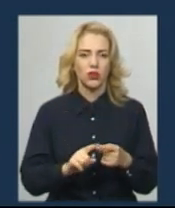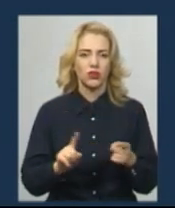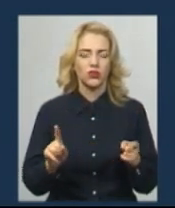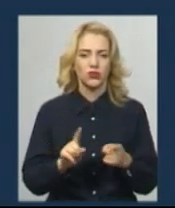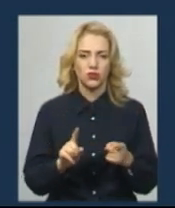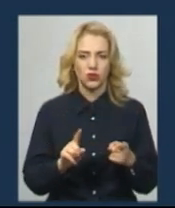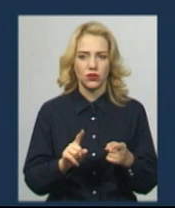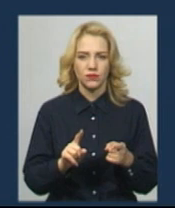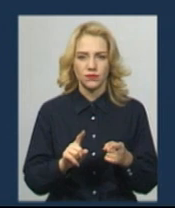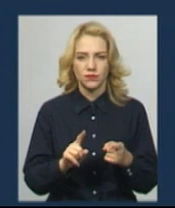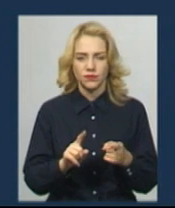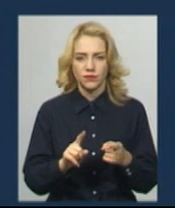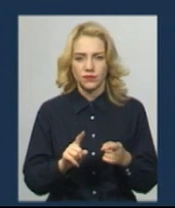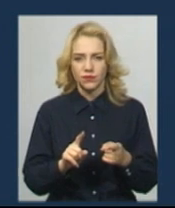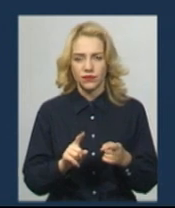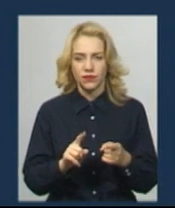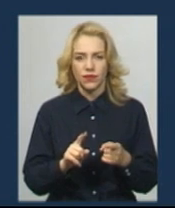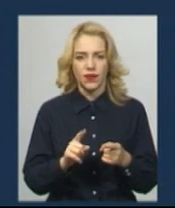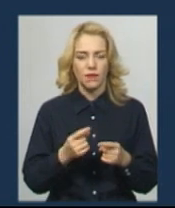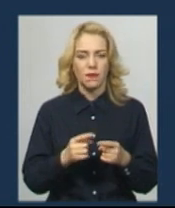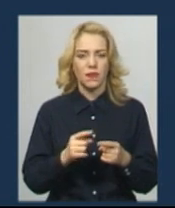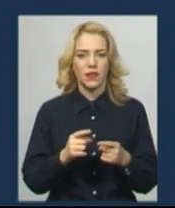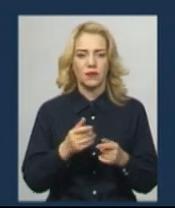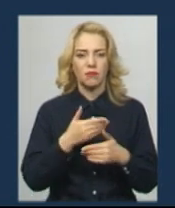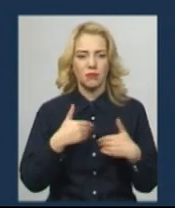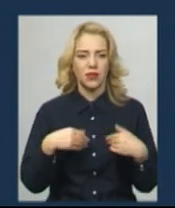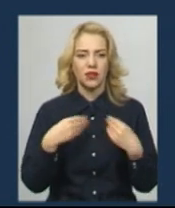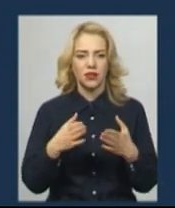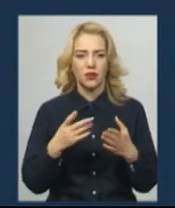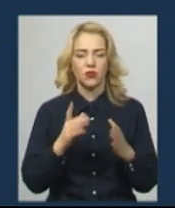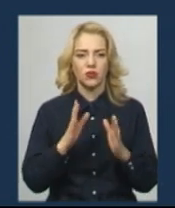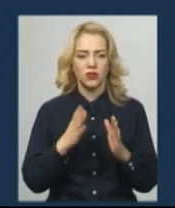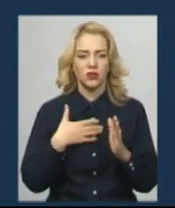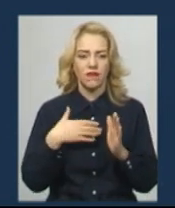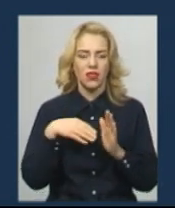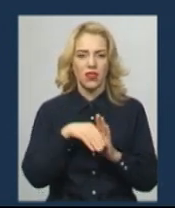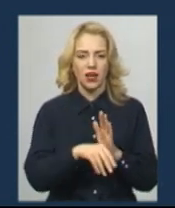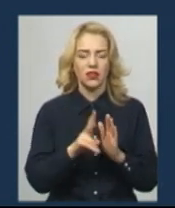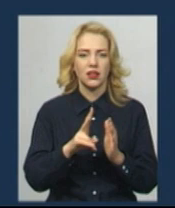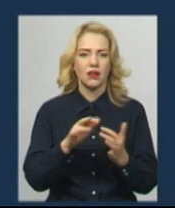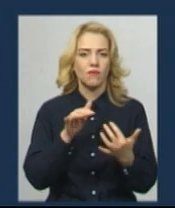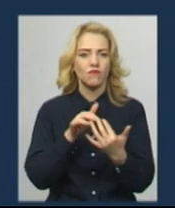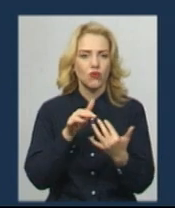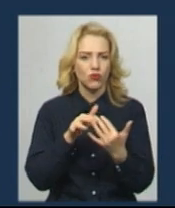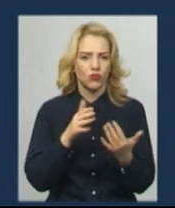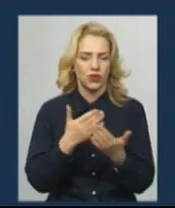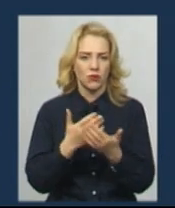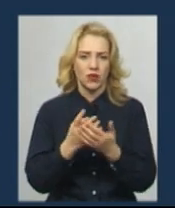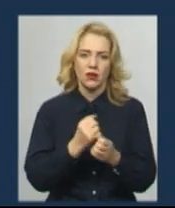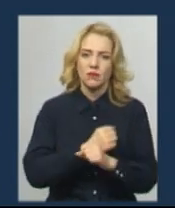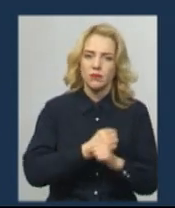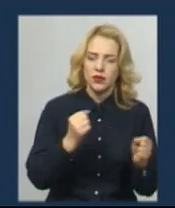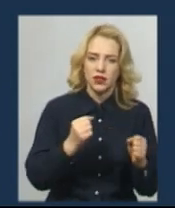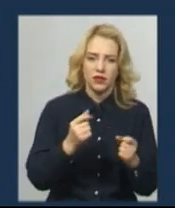І в Фейсбуку операції об'єднаних сил ми даємо виключно ті втрати, тобто бойові. Це десь внаслідок обстрілів, підрив на